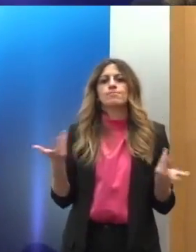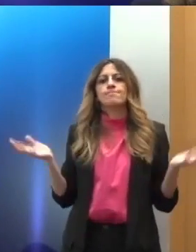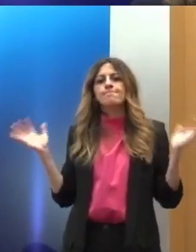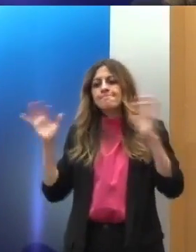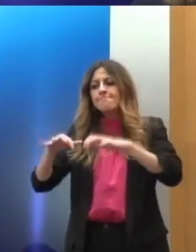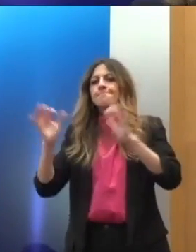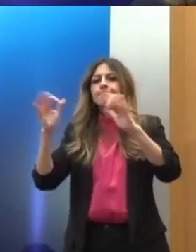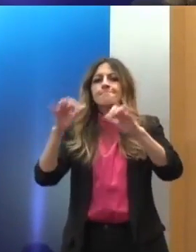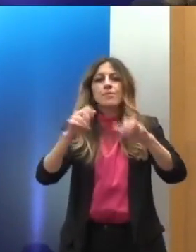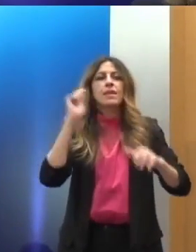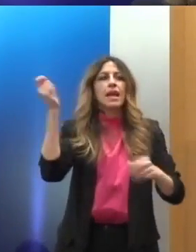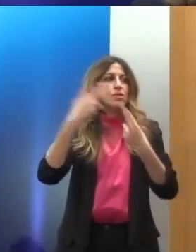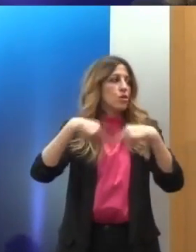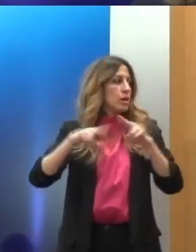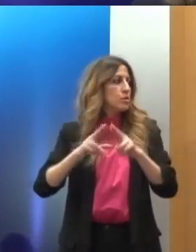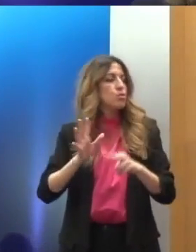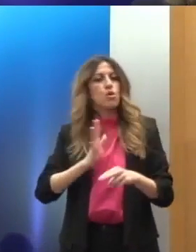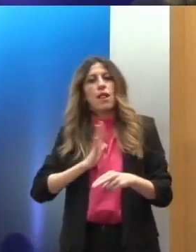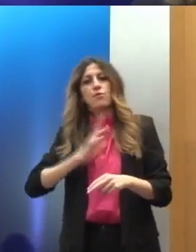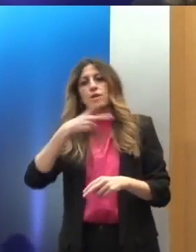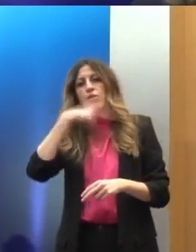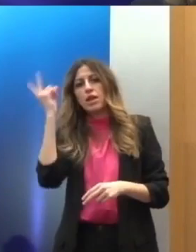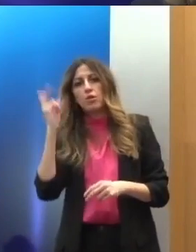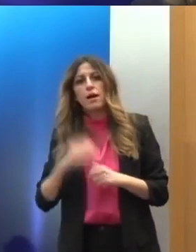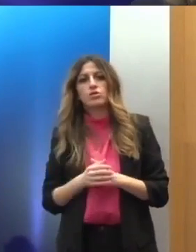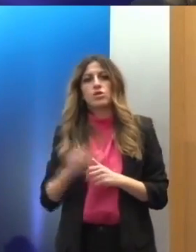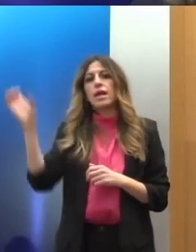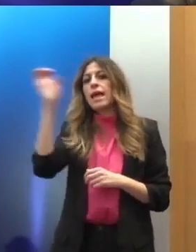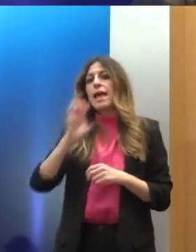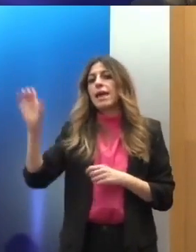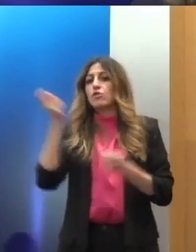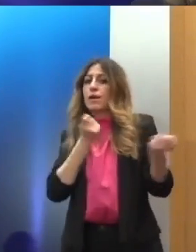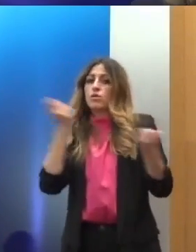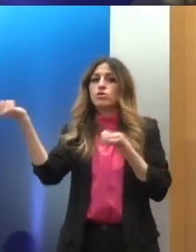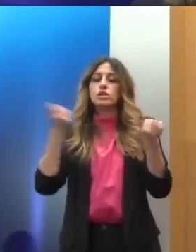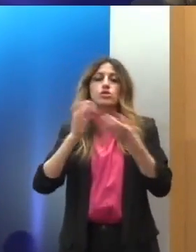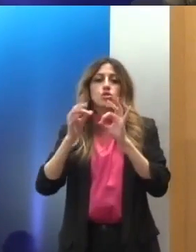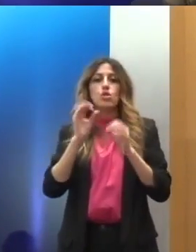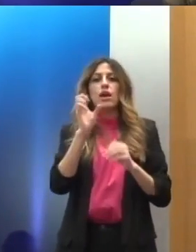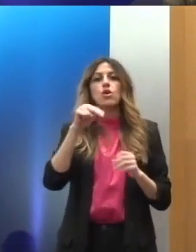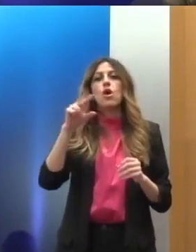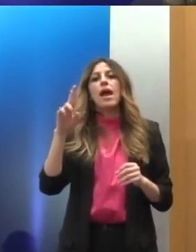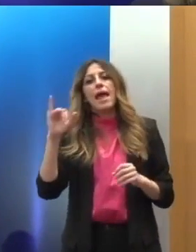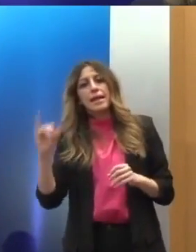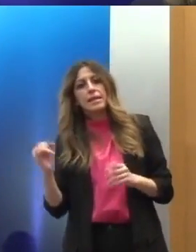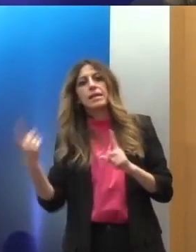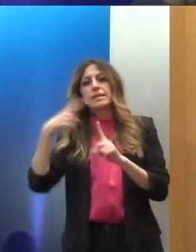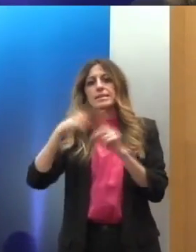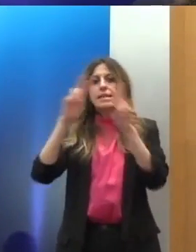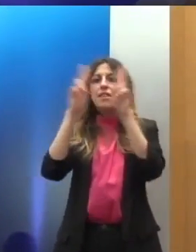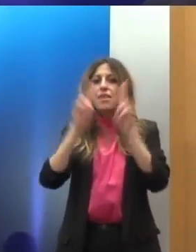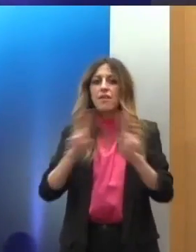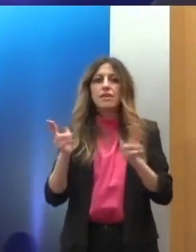των Εθνικών Επιτροπών Ανθρωπίνων Δικαιωμάτων. Τόσο το Ευρωπαϊκό Συντονιστικό Όργανο, το ΕΝΡΙ, όσο και το Διεθνές